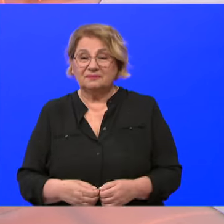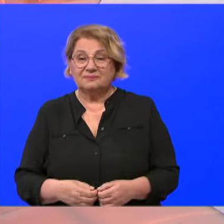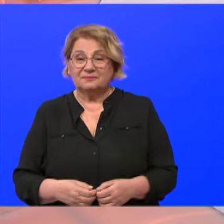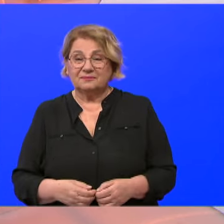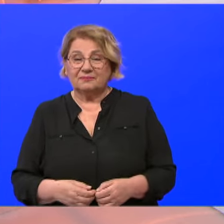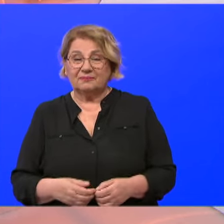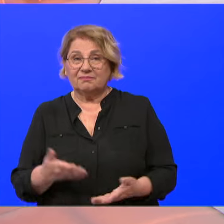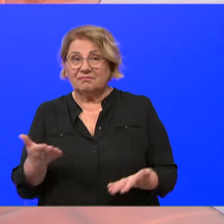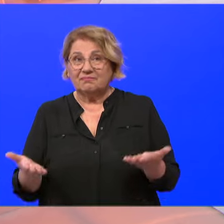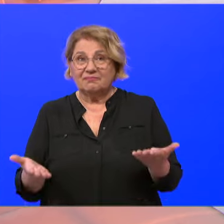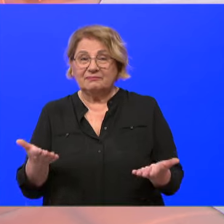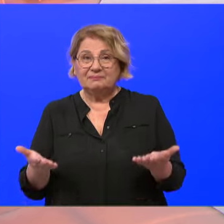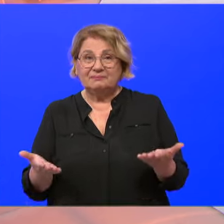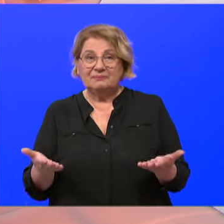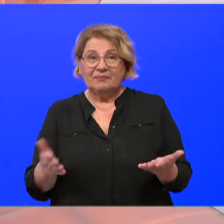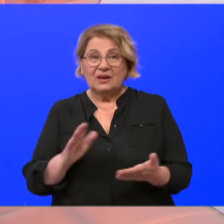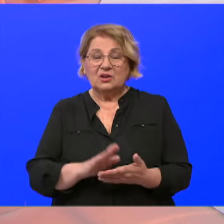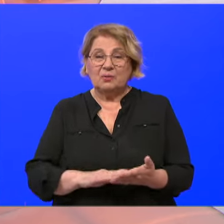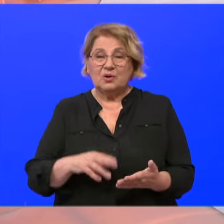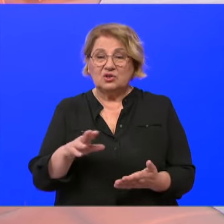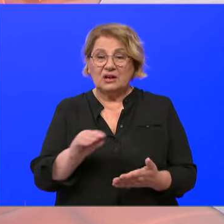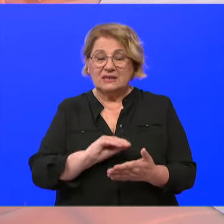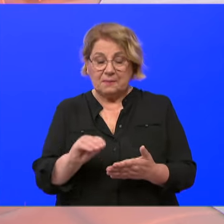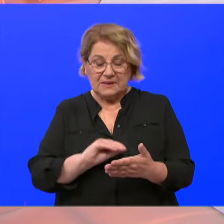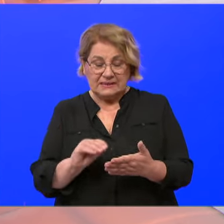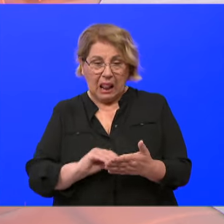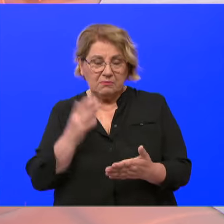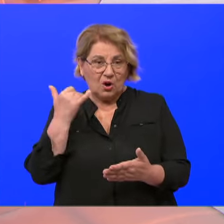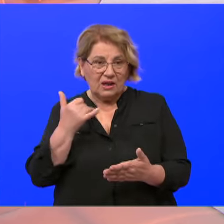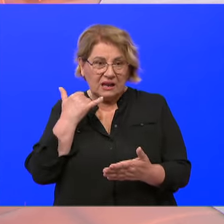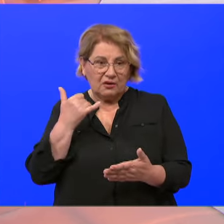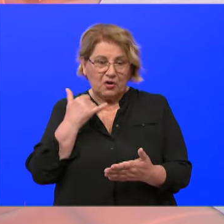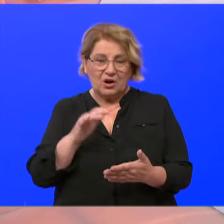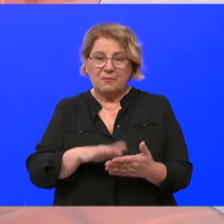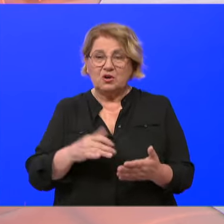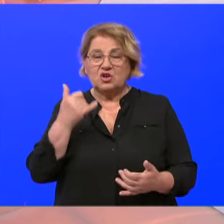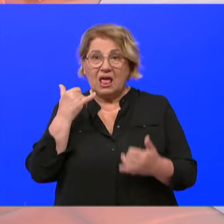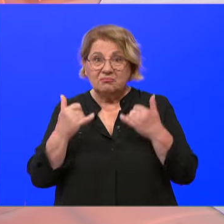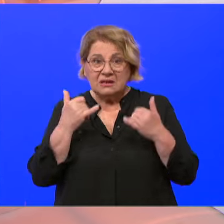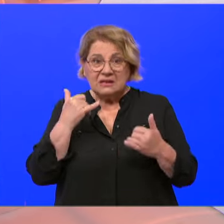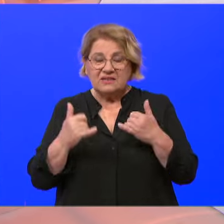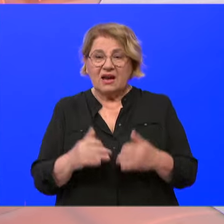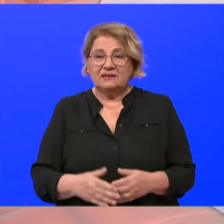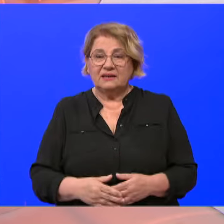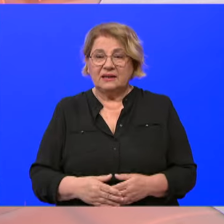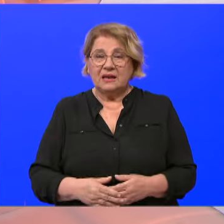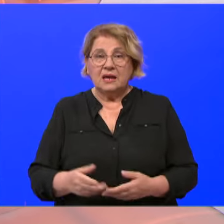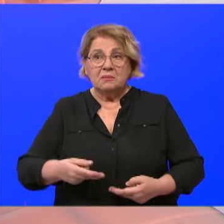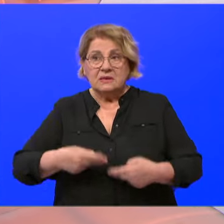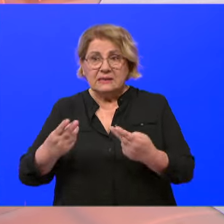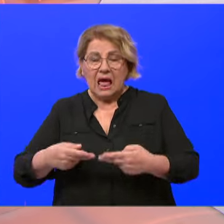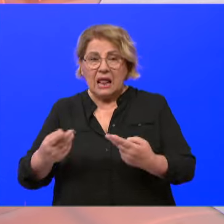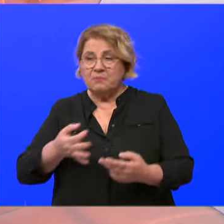I negdje sam ja krenula, zapisala sve moguće brojeve i počela za ti ljude, poslala sam im upite,